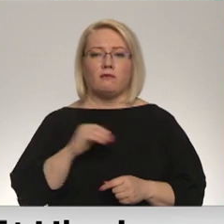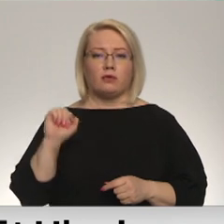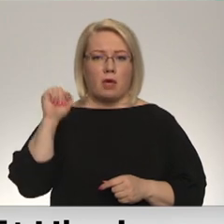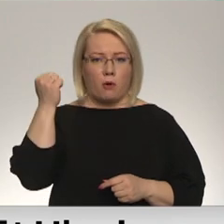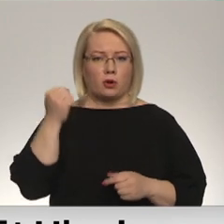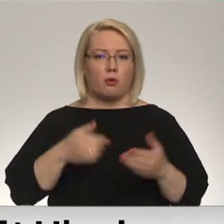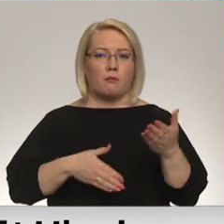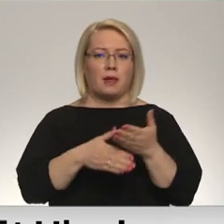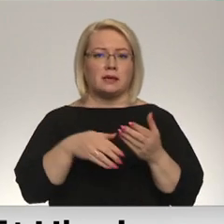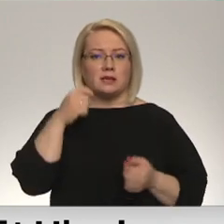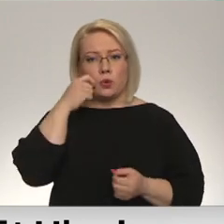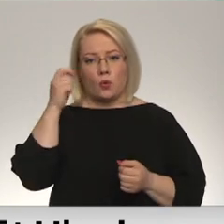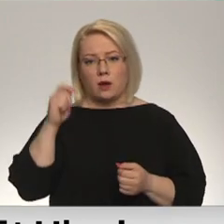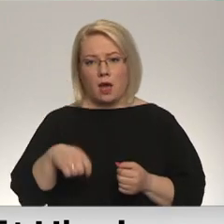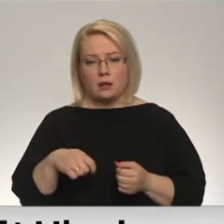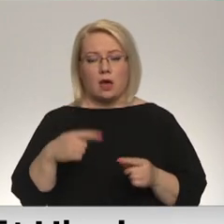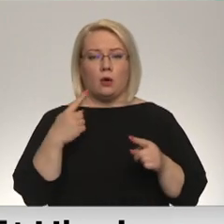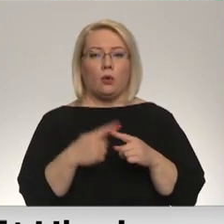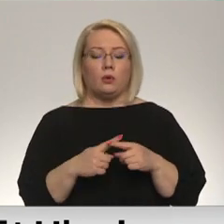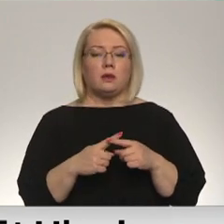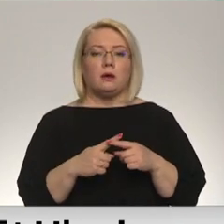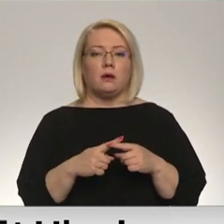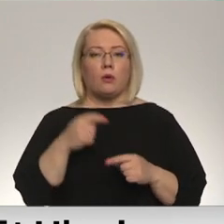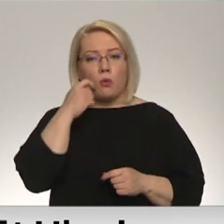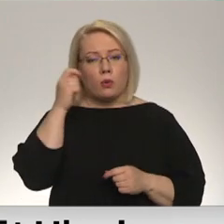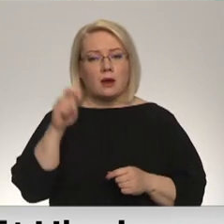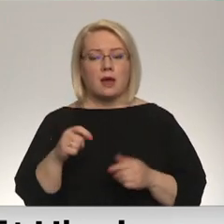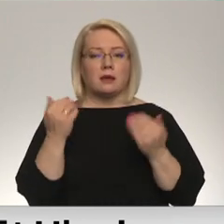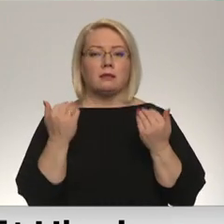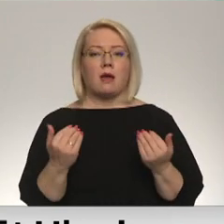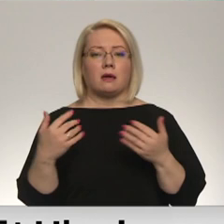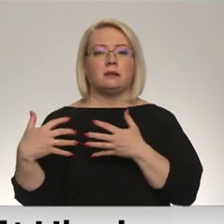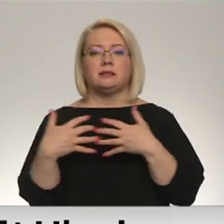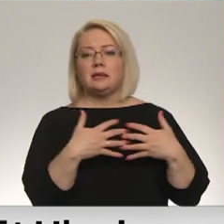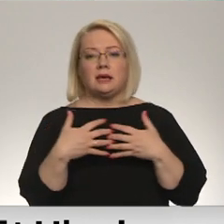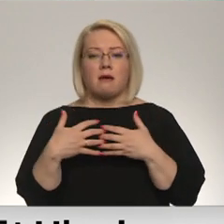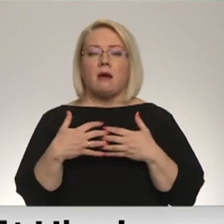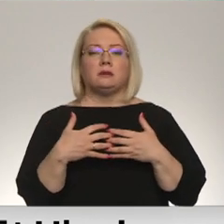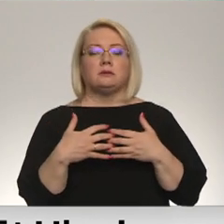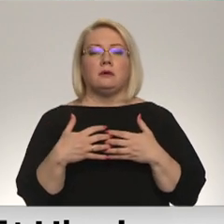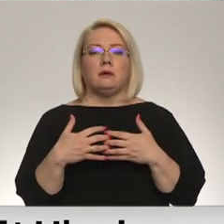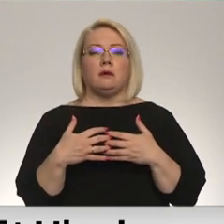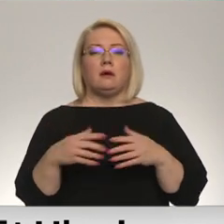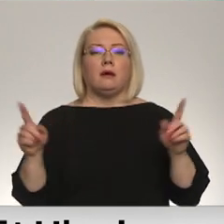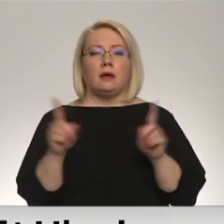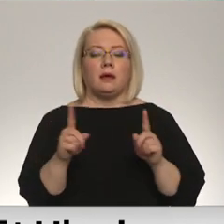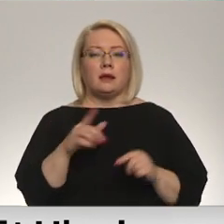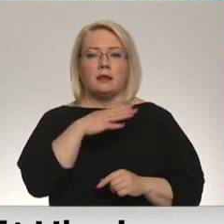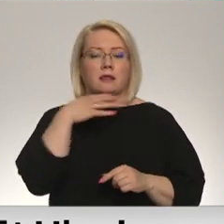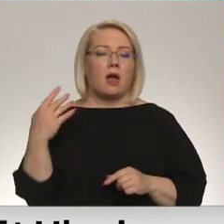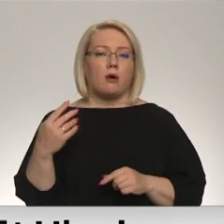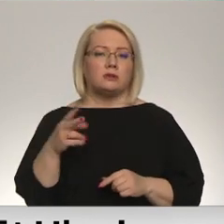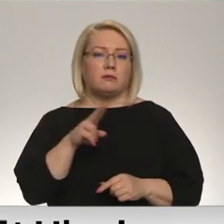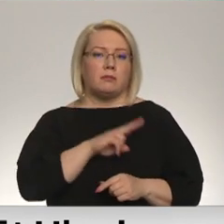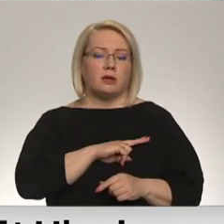palīdzēt Ukrainai. Un Ukraiņa tagad cīnās, ir daudz upuri